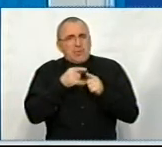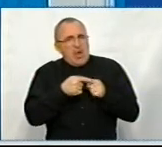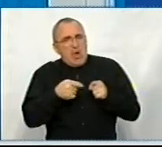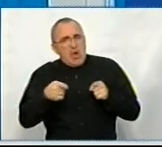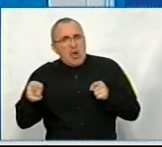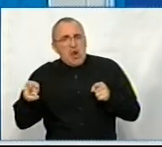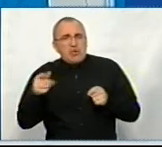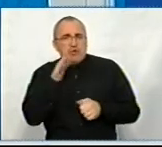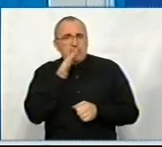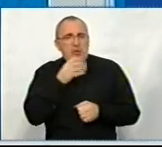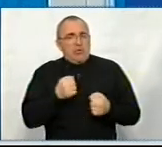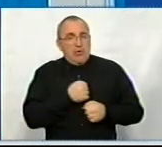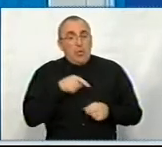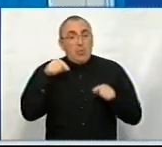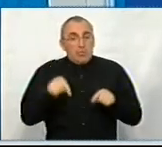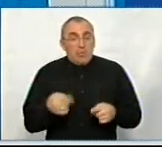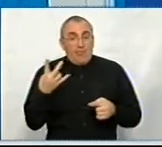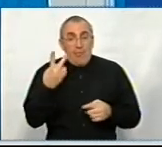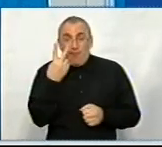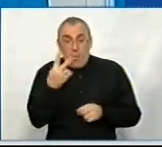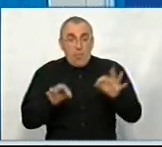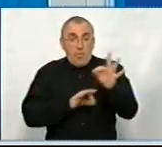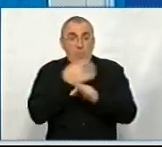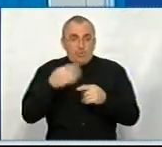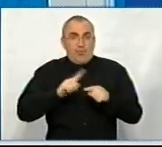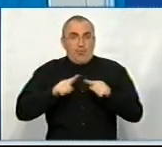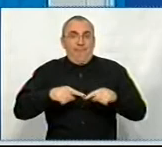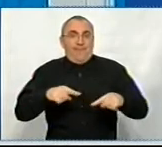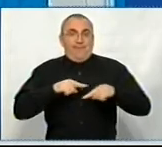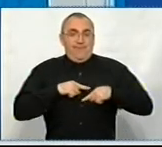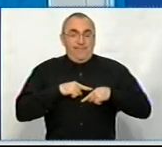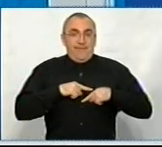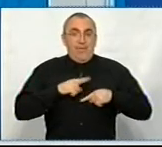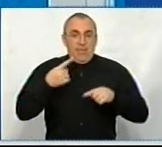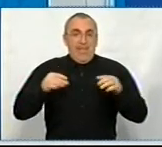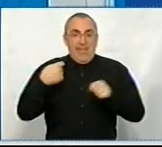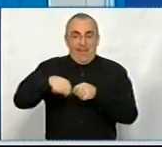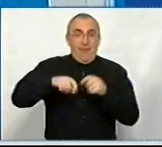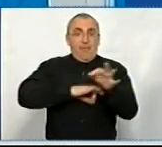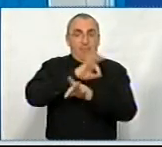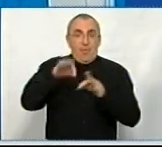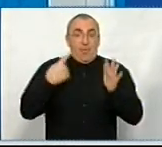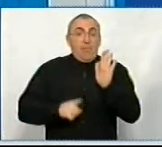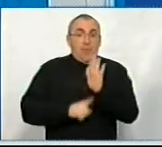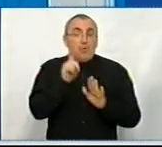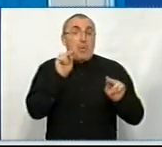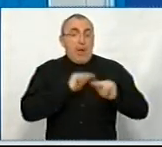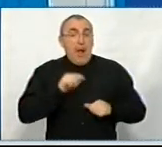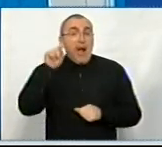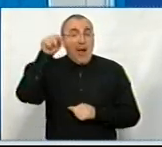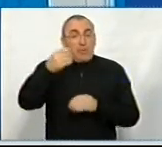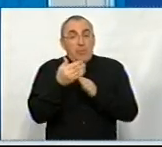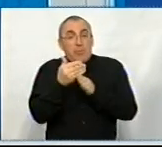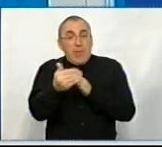час, на жаль. Тут вже по цим двом проєктам, це вже на виході, вже розвідано, вже є інвестпроєкти. Я сподіваюся, що вже почнуться роботи, а там